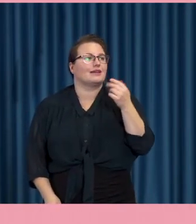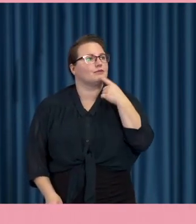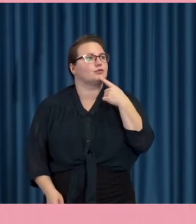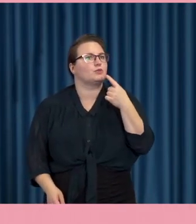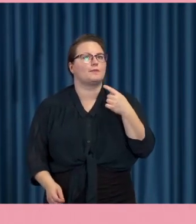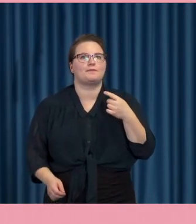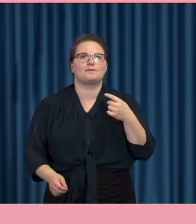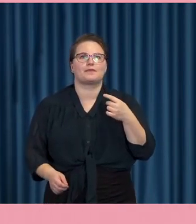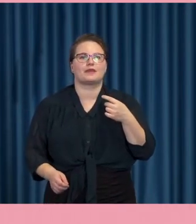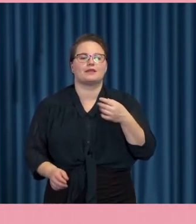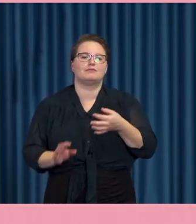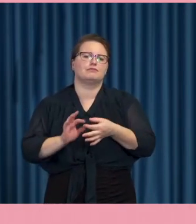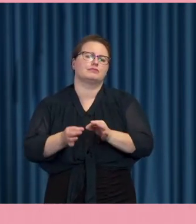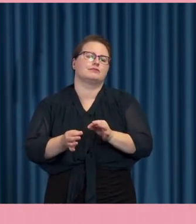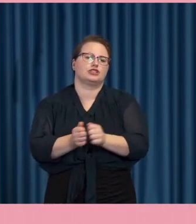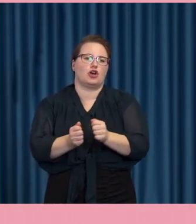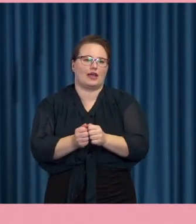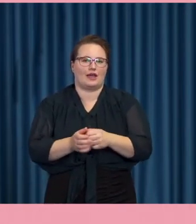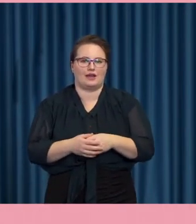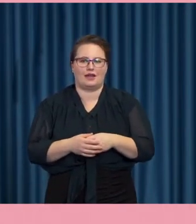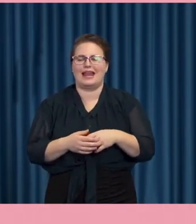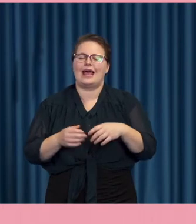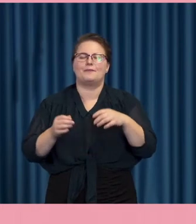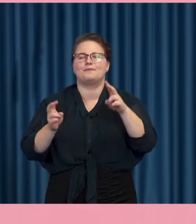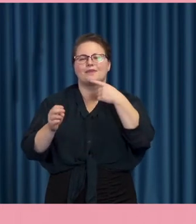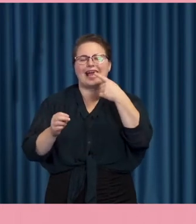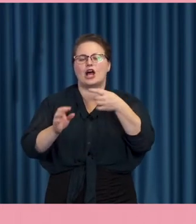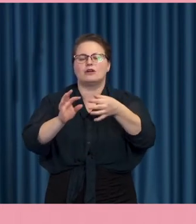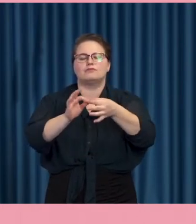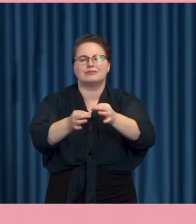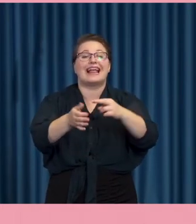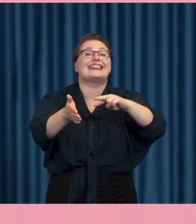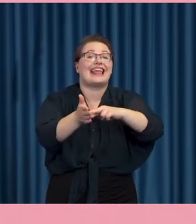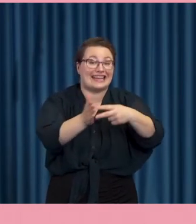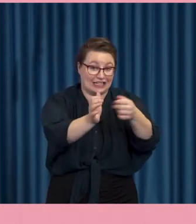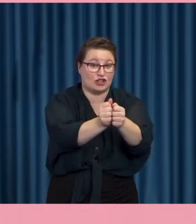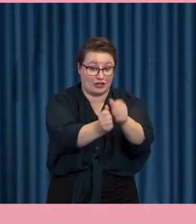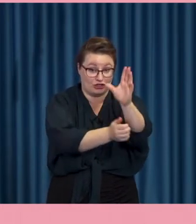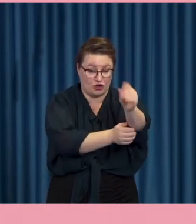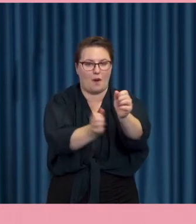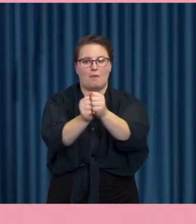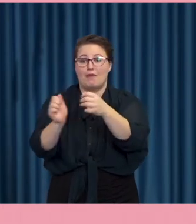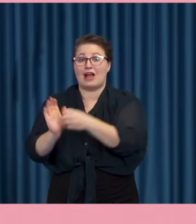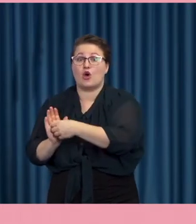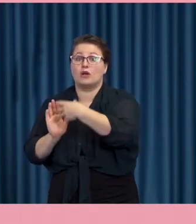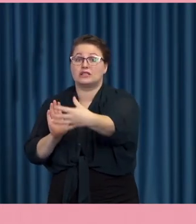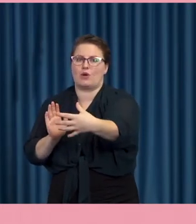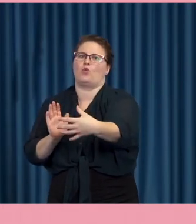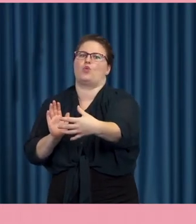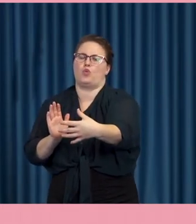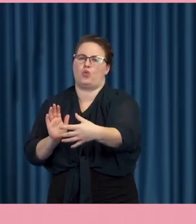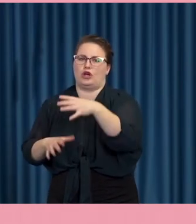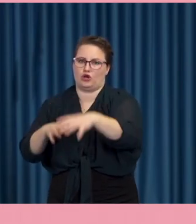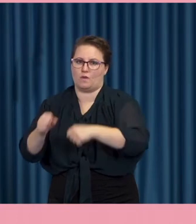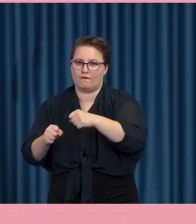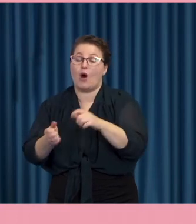ska man säga det är små tekniska saker men de kan få väldigt stora konsekvenser och de är oftast på